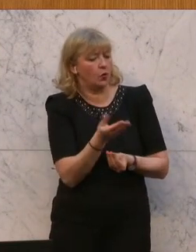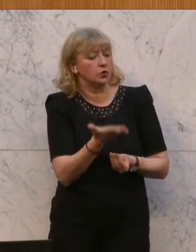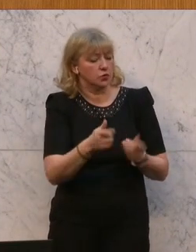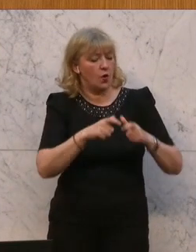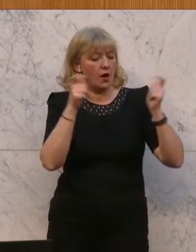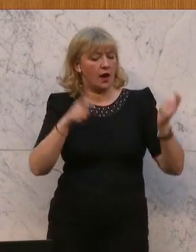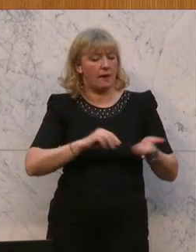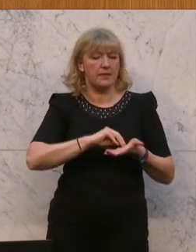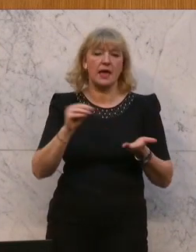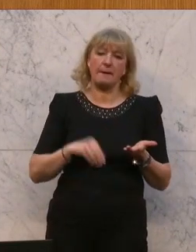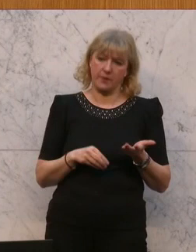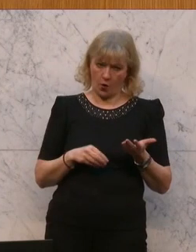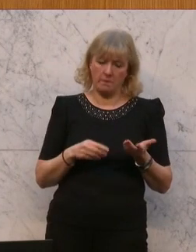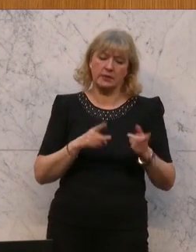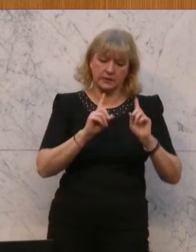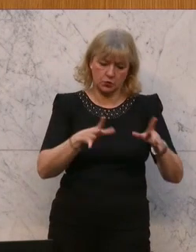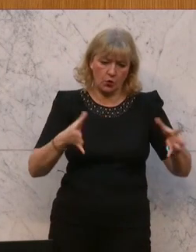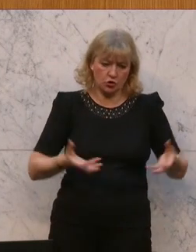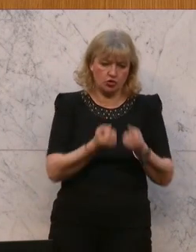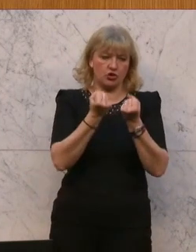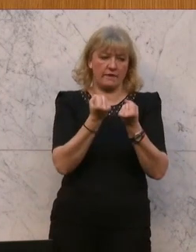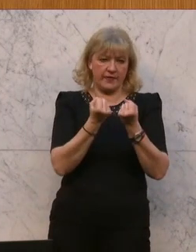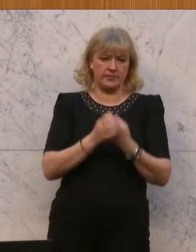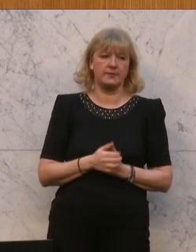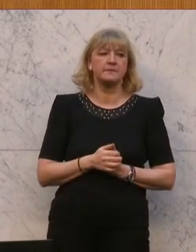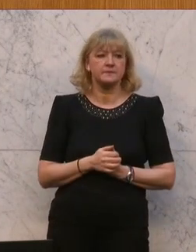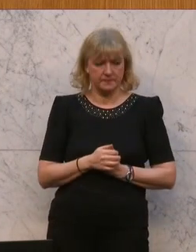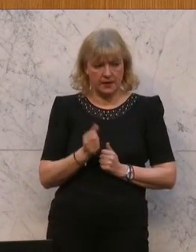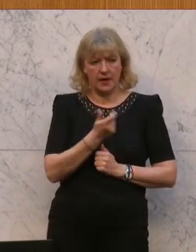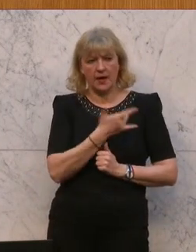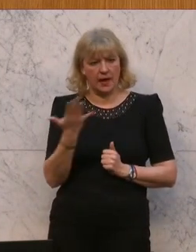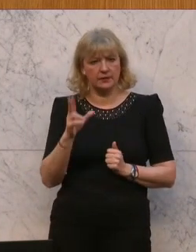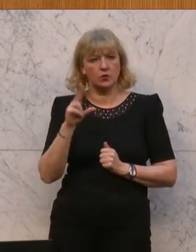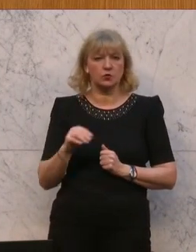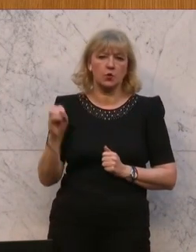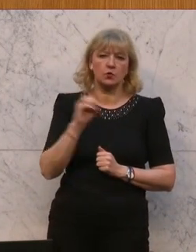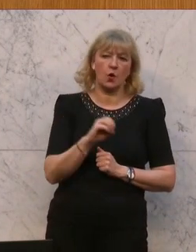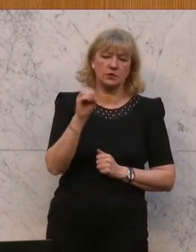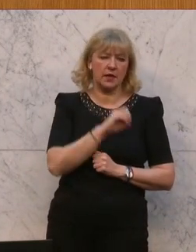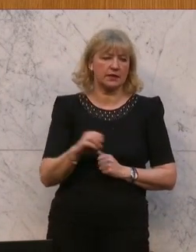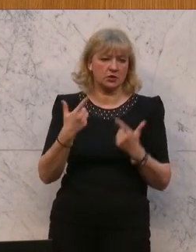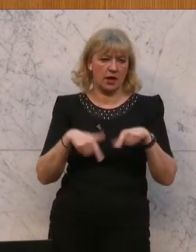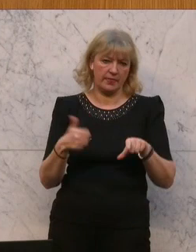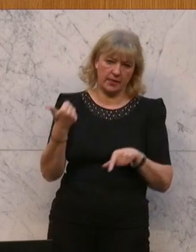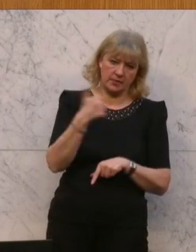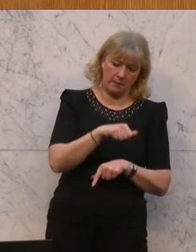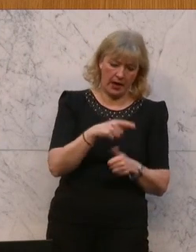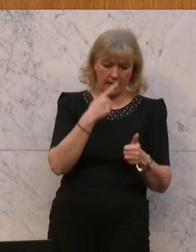Rahmenabkommen zu schaffen. Es sind mehrere südostasiatische Länder hier dabei, nämlich Thailand,